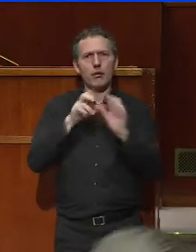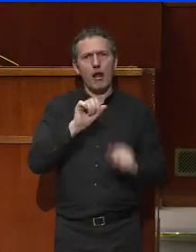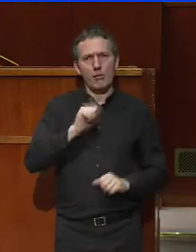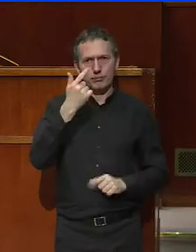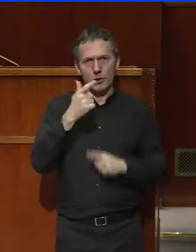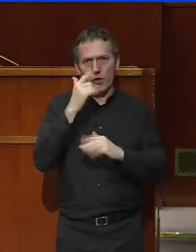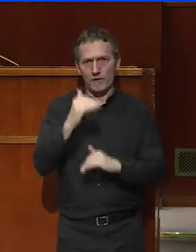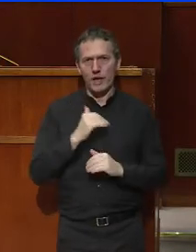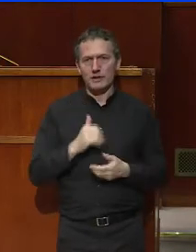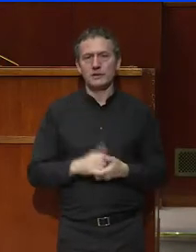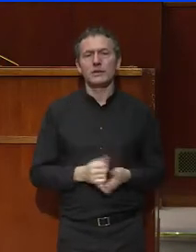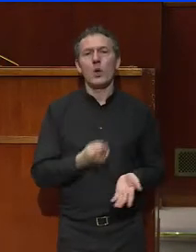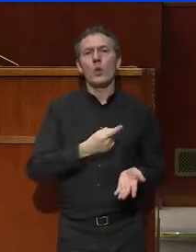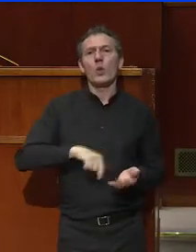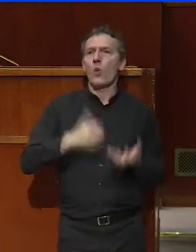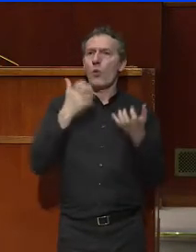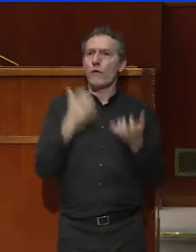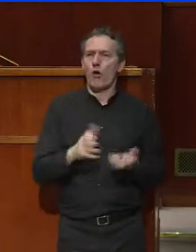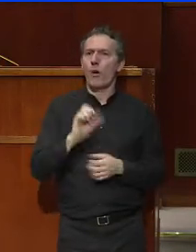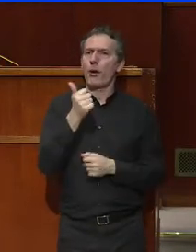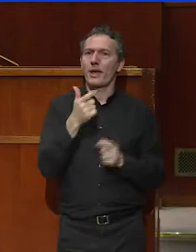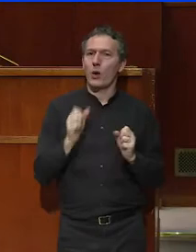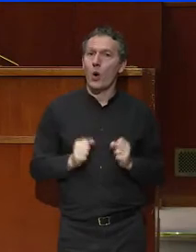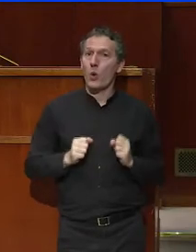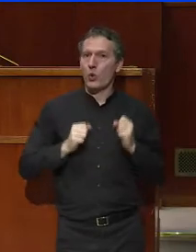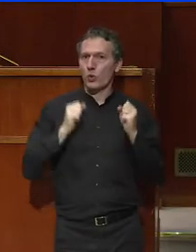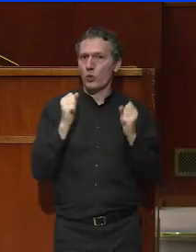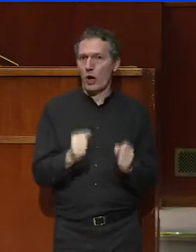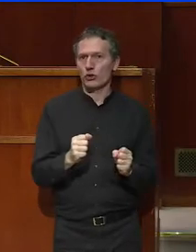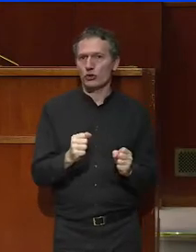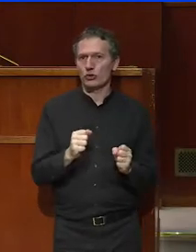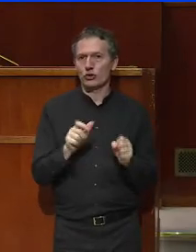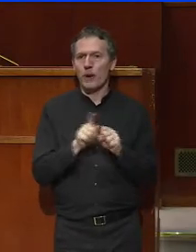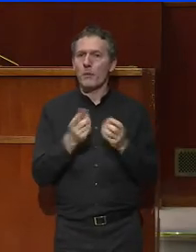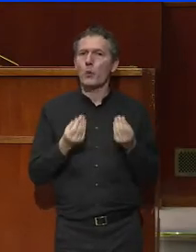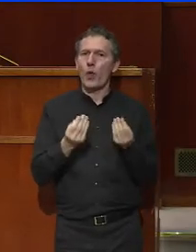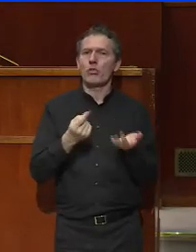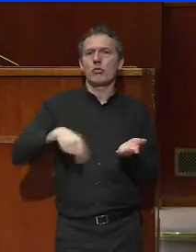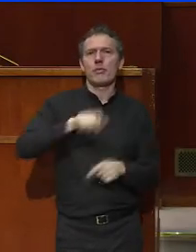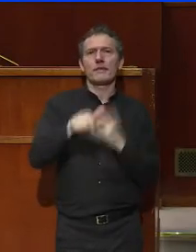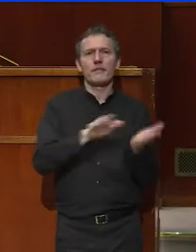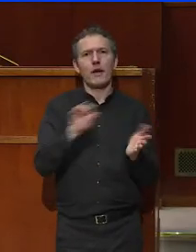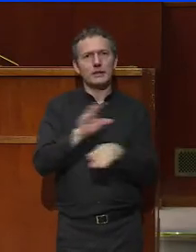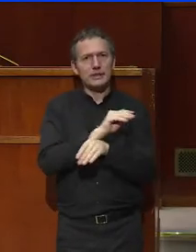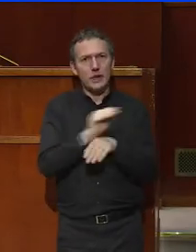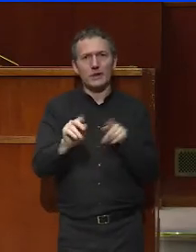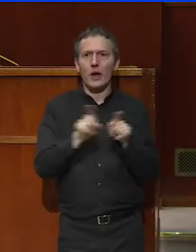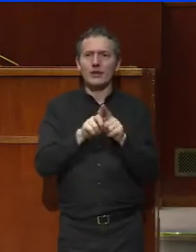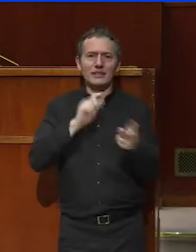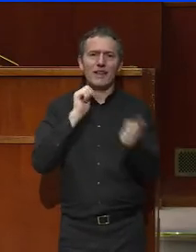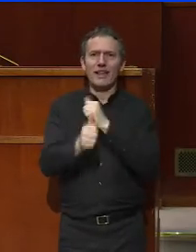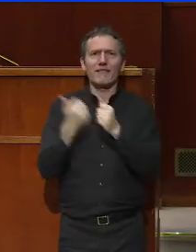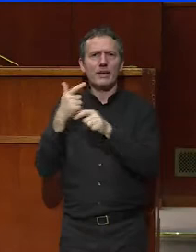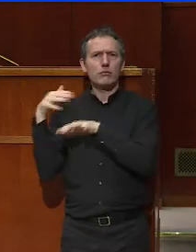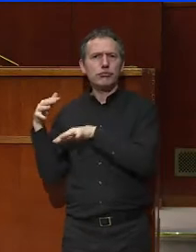Je voudrais que nous fassions collectivement preuve de courage, courage devant tout ce qui peut menacer la sécurité des Français, courage devant le défi migratoire pour